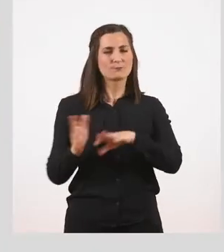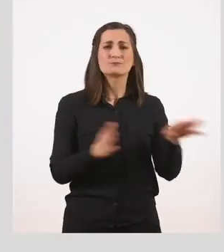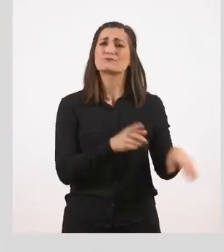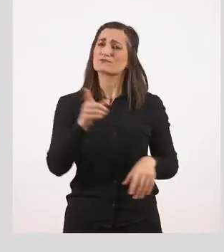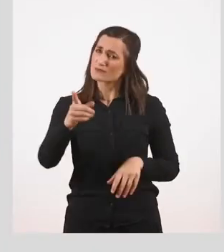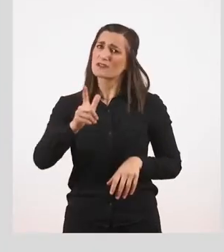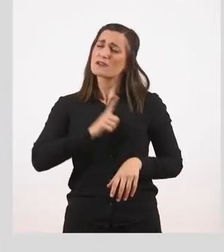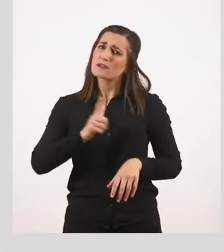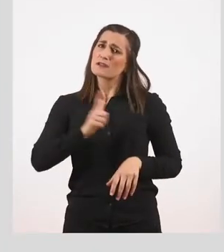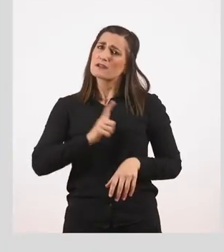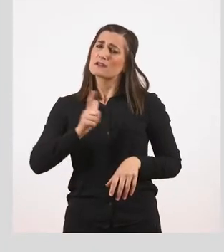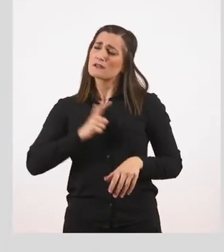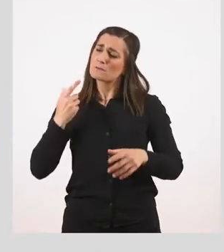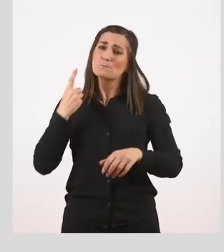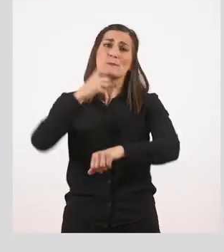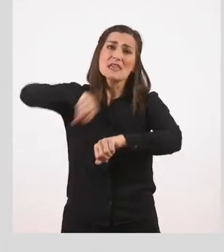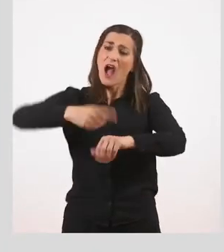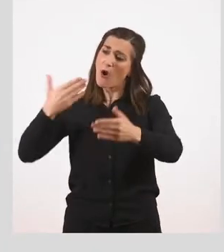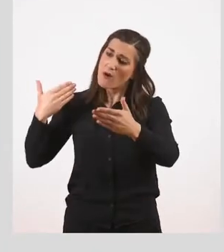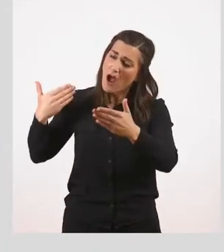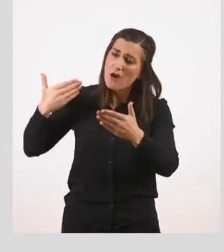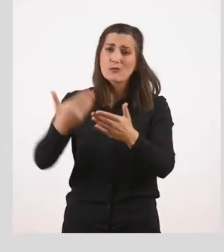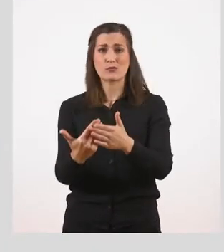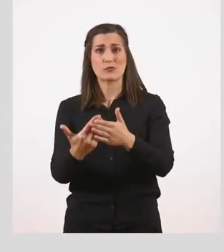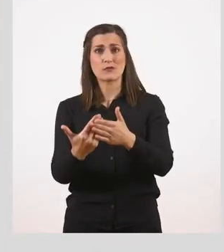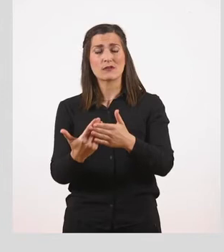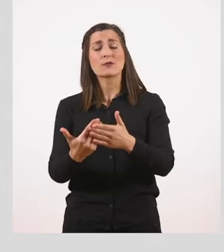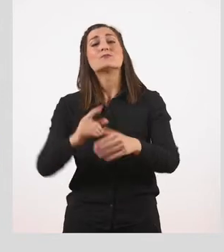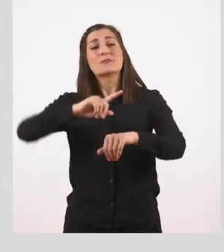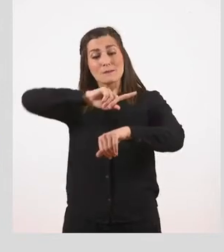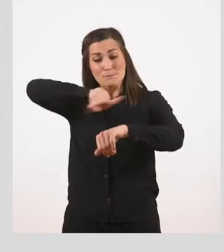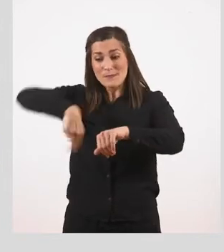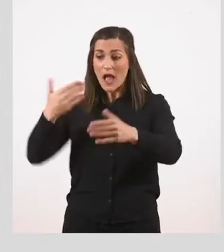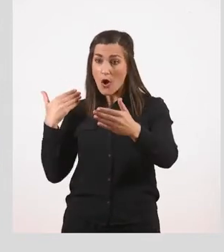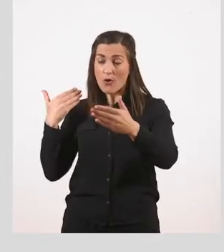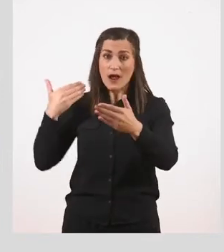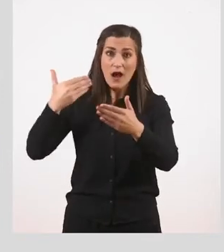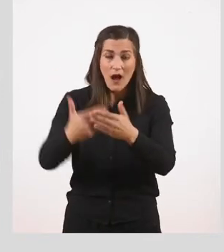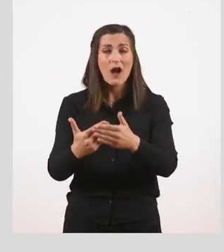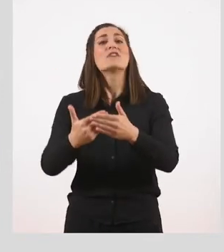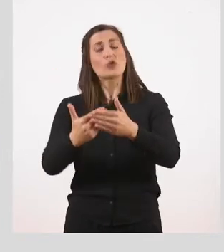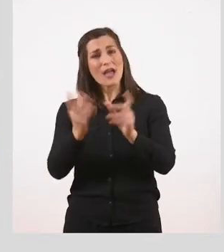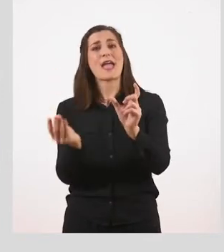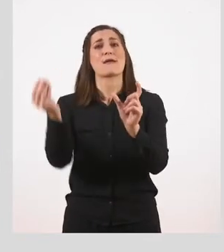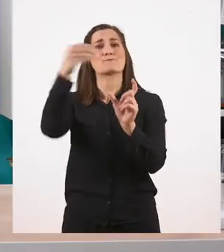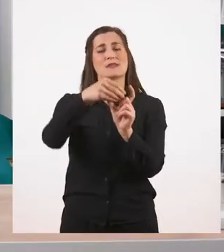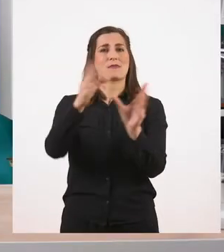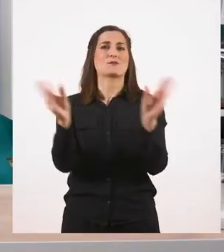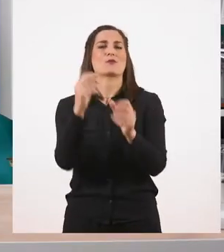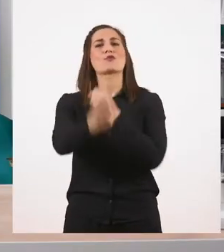περιμένω, εδώ και μία ώρα. Η επιρρηματική έκφραση χρόνου εδώ, είναι το εδώ και μία ώρα.